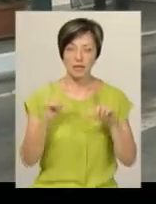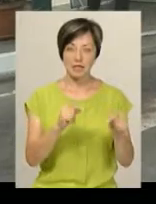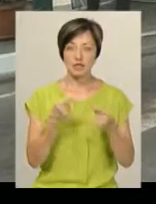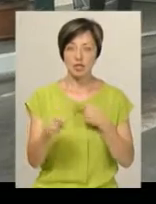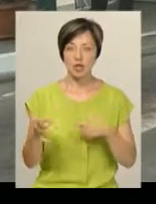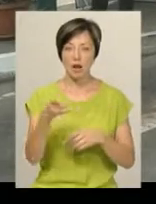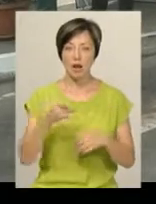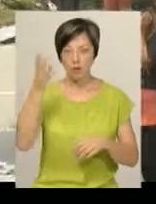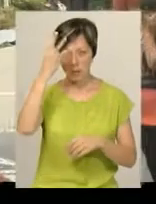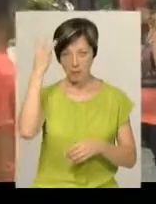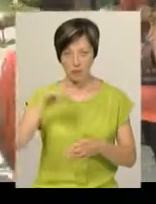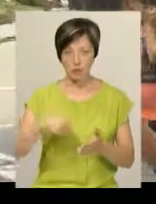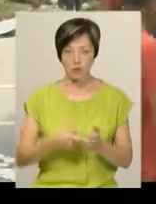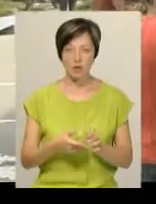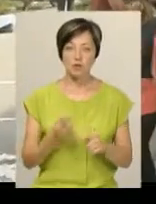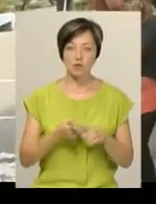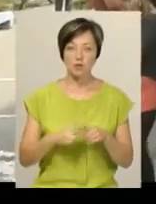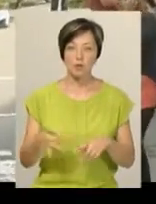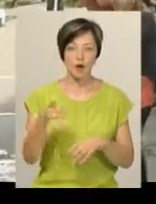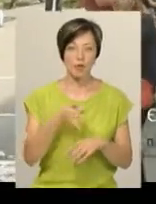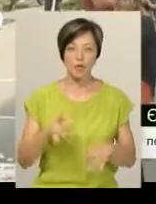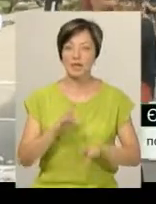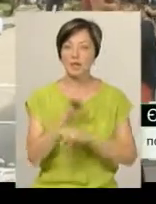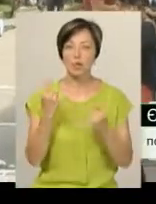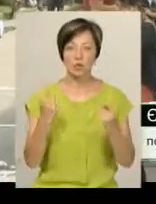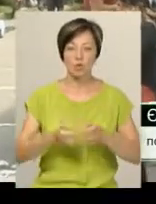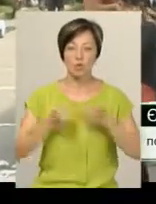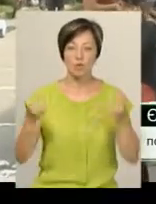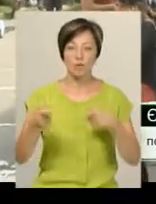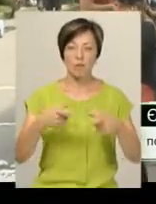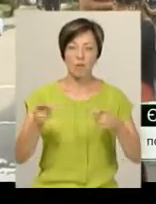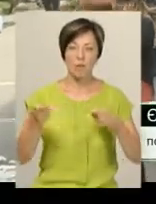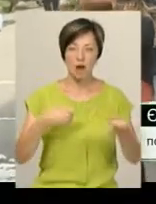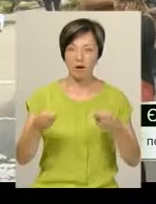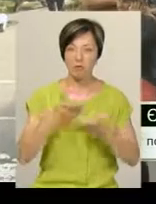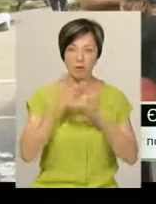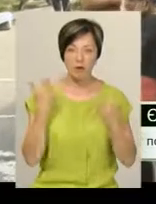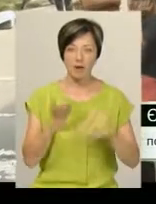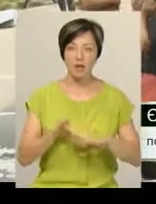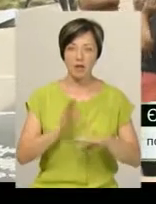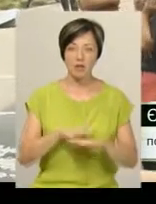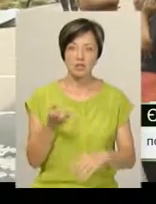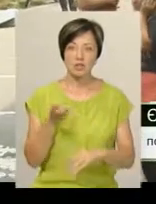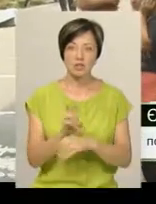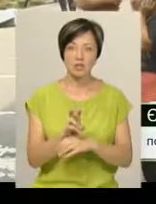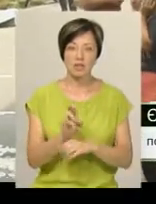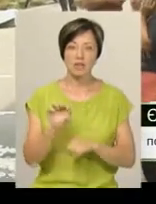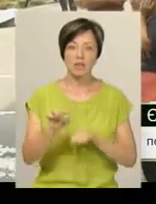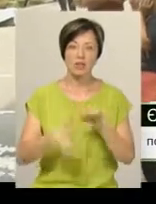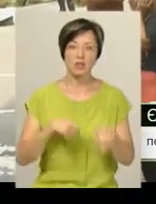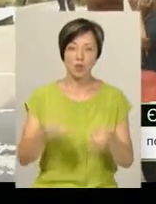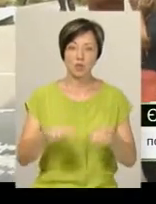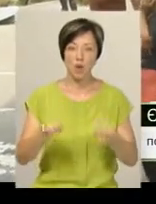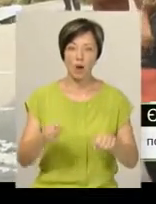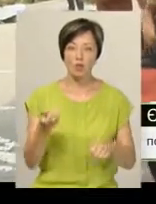інші райони Хмельницького. В цьому районі немає ні одного супермаркету. Тобто тут дуже важко зайти навіть з велосипедом, з каляскою